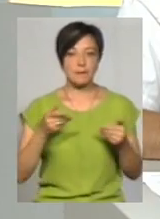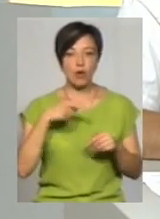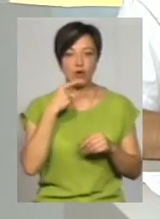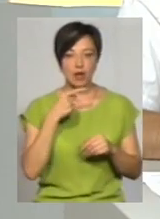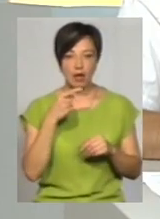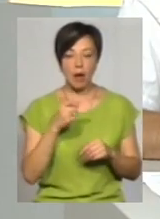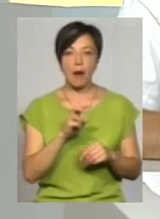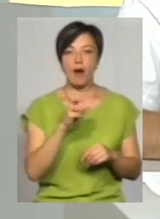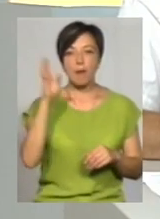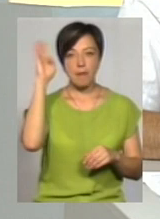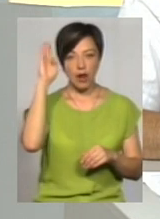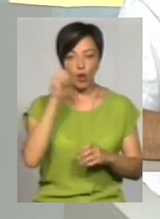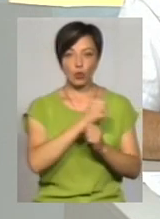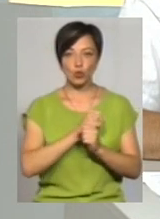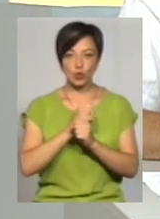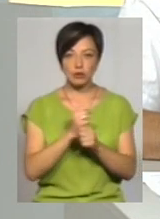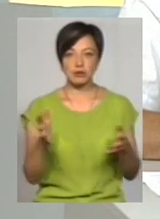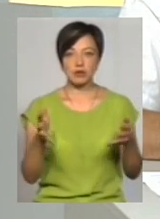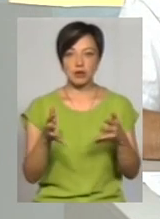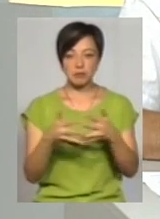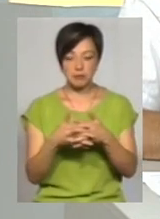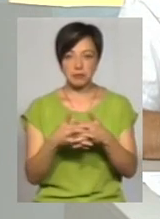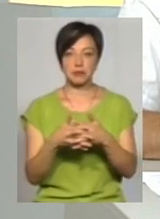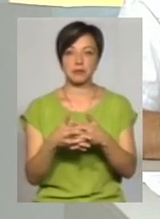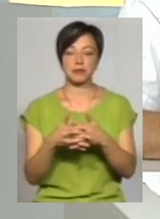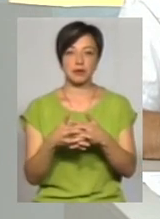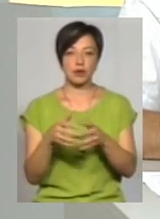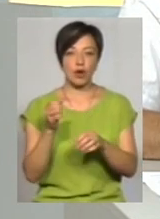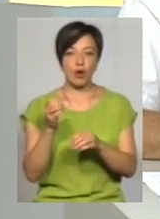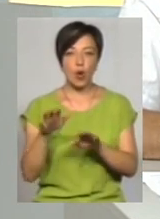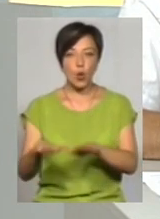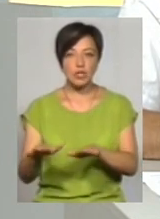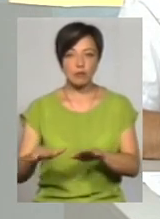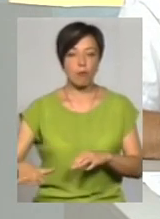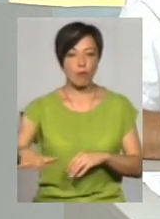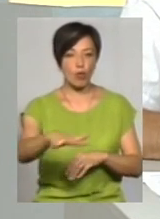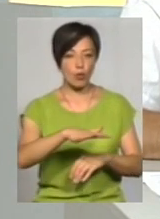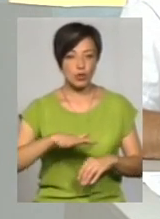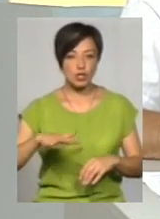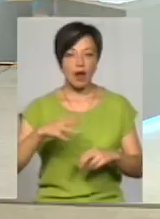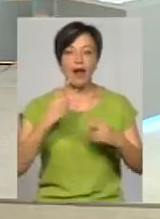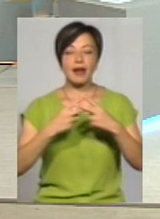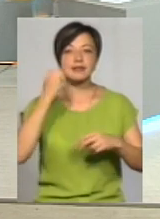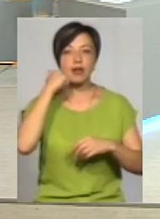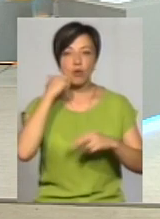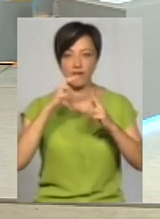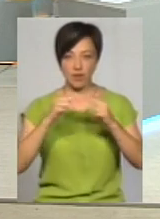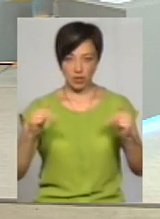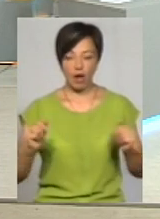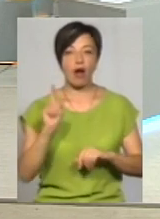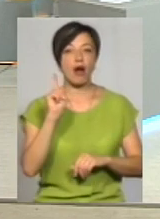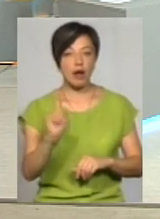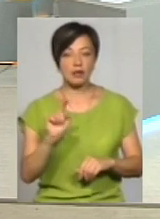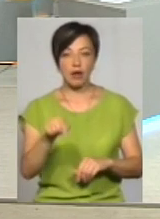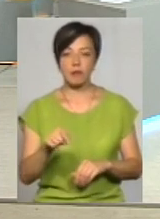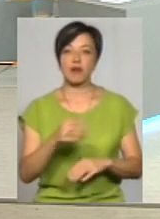бельніологічний курорт хочемо, щоб він був розташований на площі казарм Старої фортеці, тому